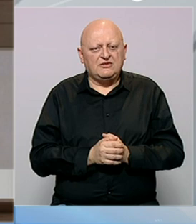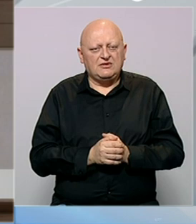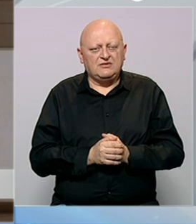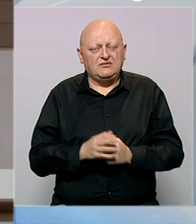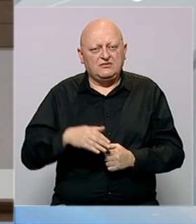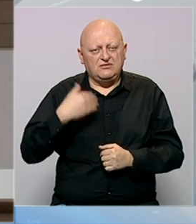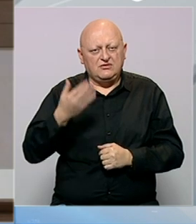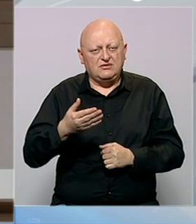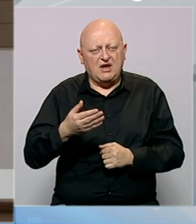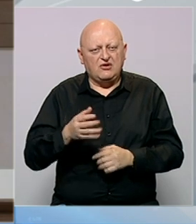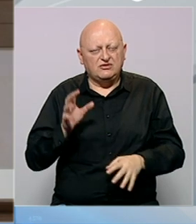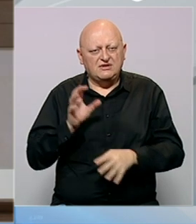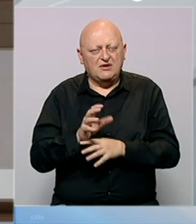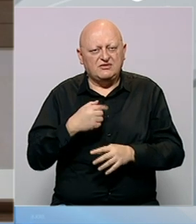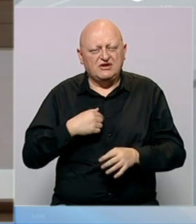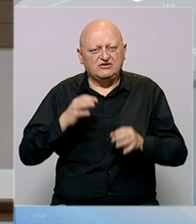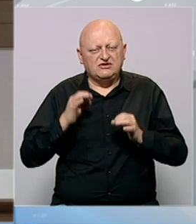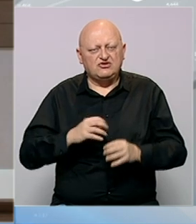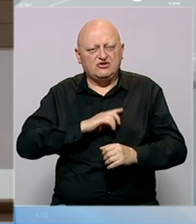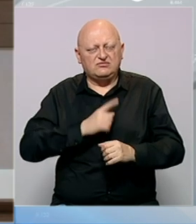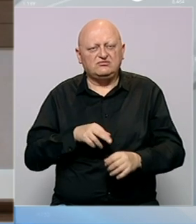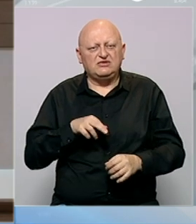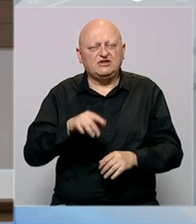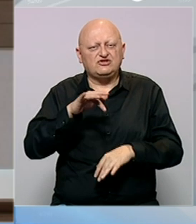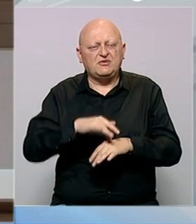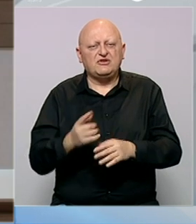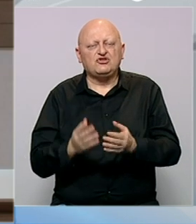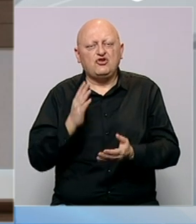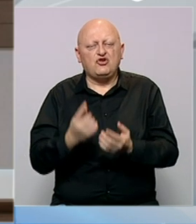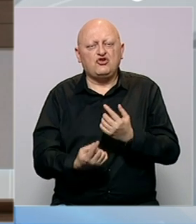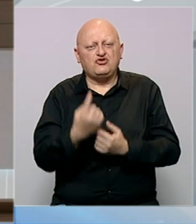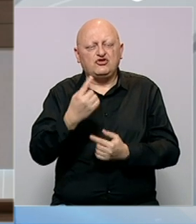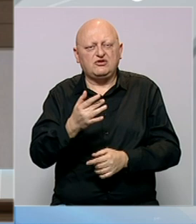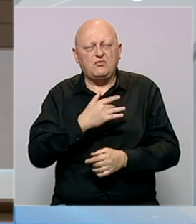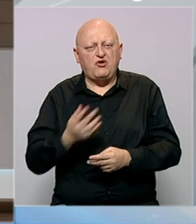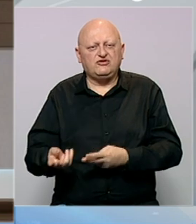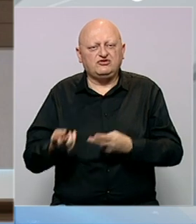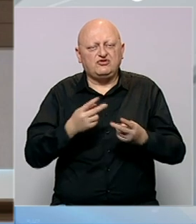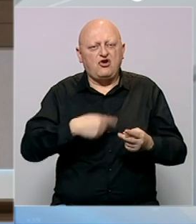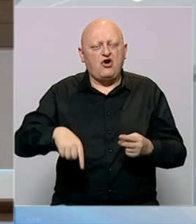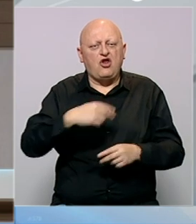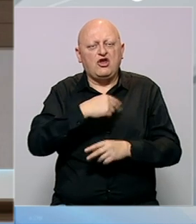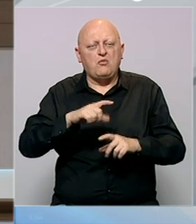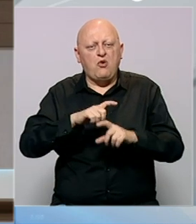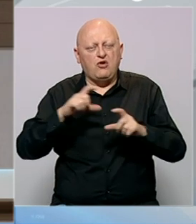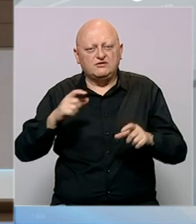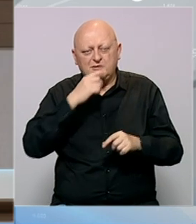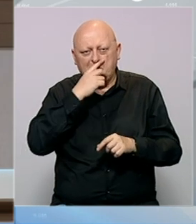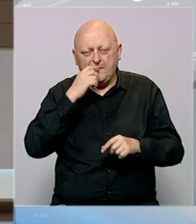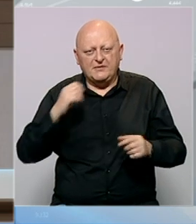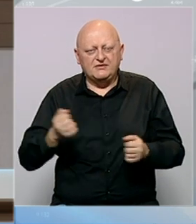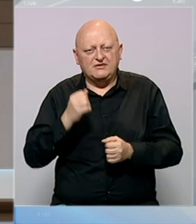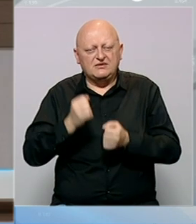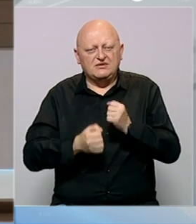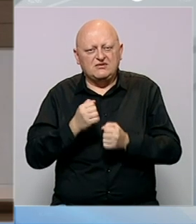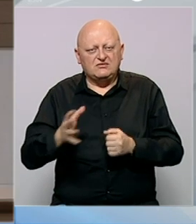Nakon podmuhlog napada naše sigurnosne snage su izašle na mjesto događaja, a povriđeni su odvedeni u okolne bolnice. Napori da se putem